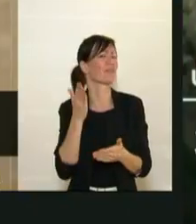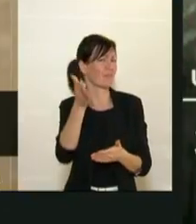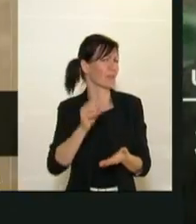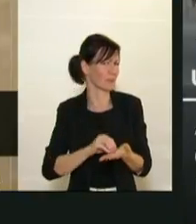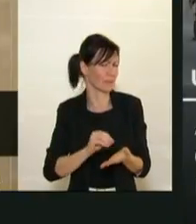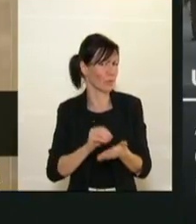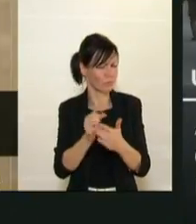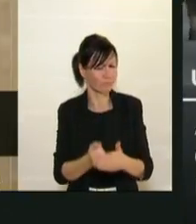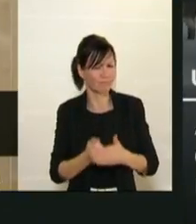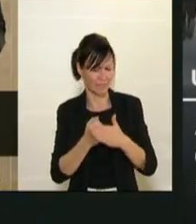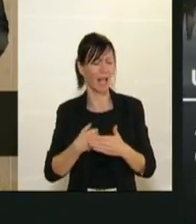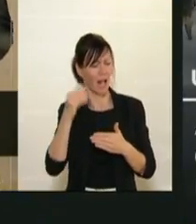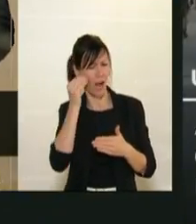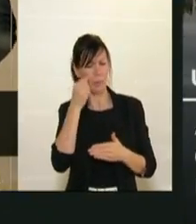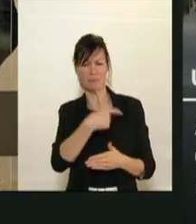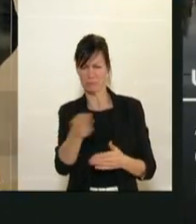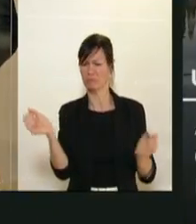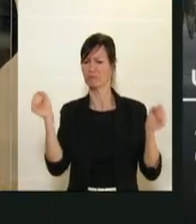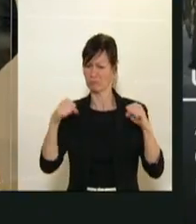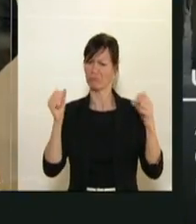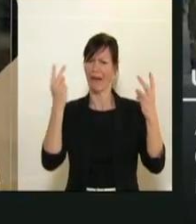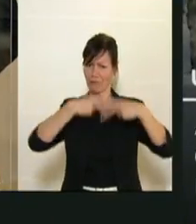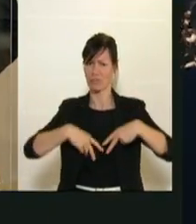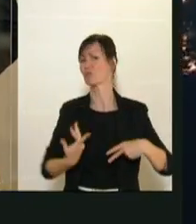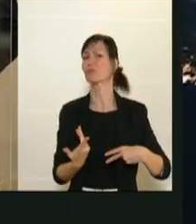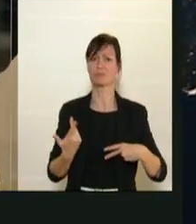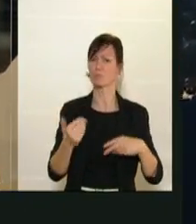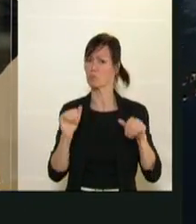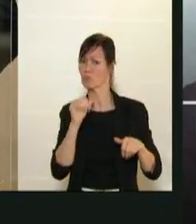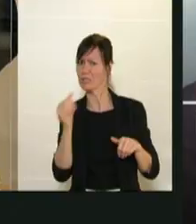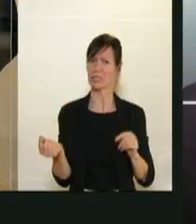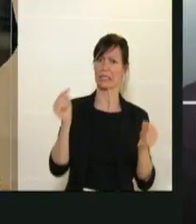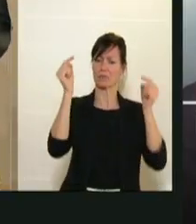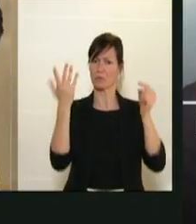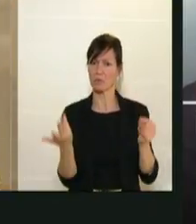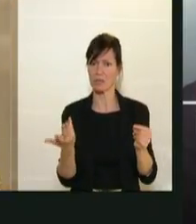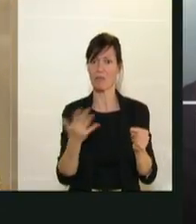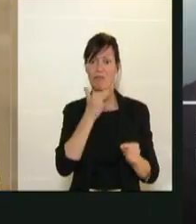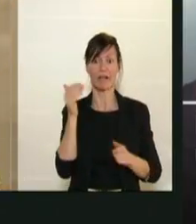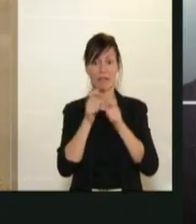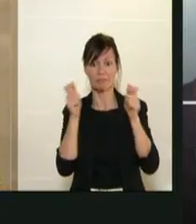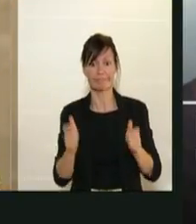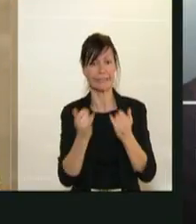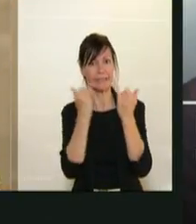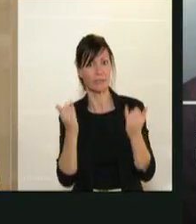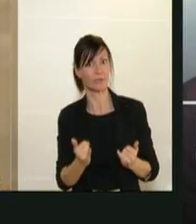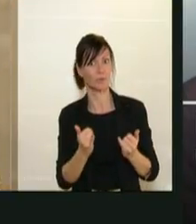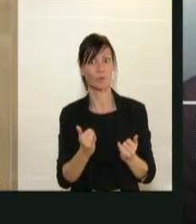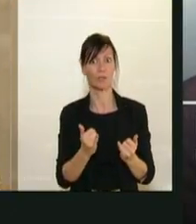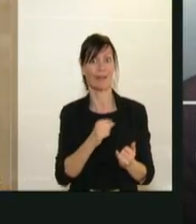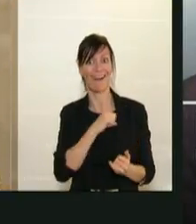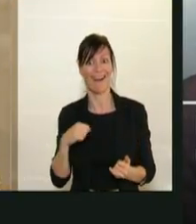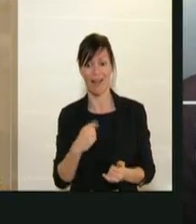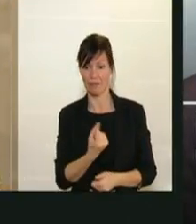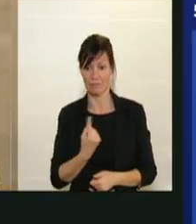Strecken einig und steht ja außer Diskussion. Für viele Einrichtungen war es gar nicht möglich, den Betrieb aufrechtzuerhalten,